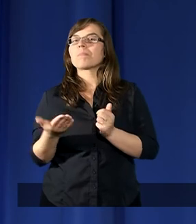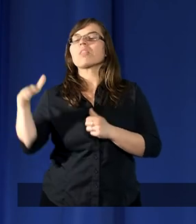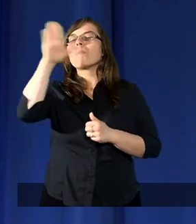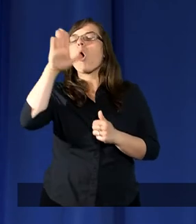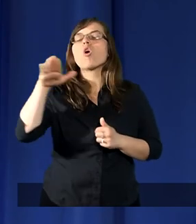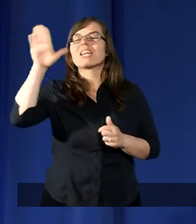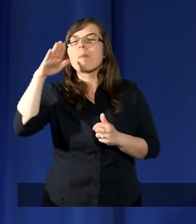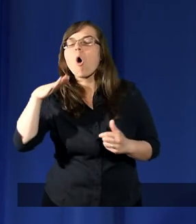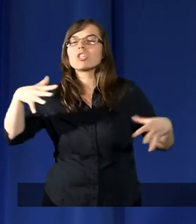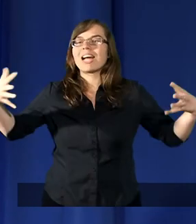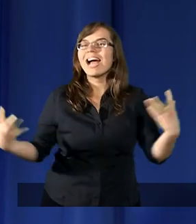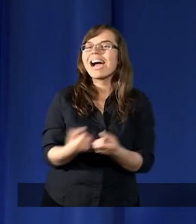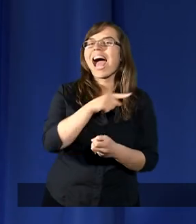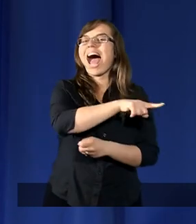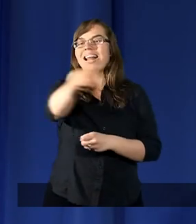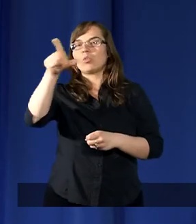Boże ratuj ich,